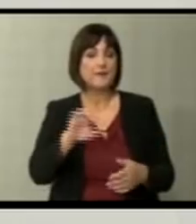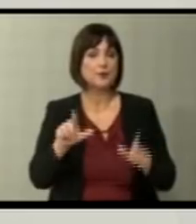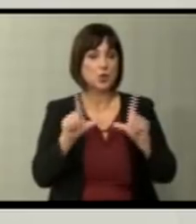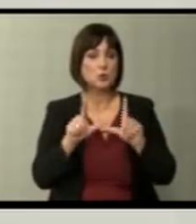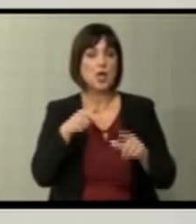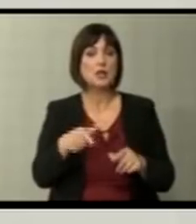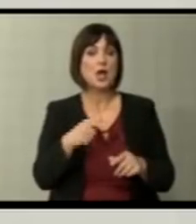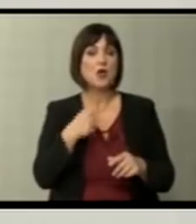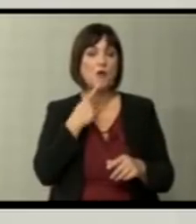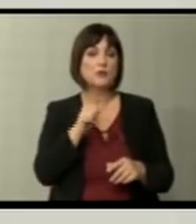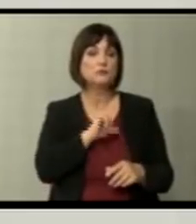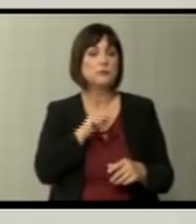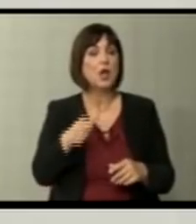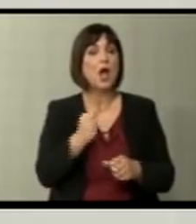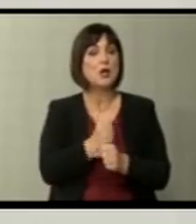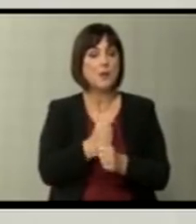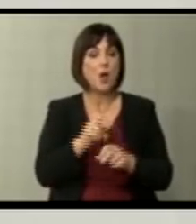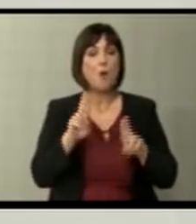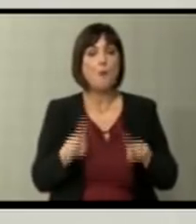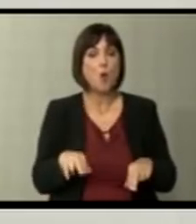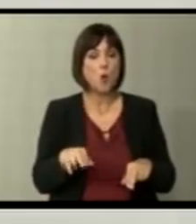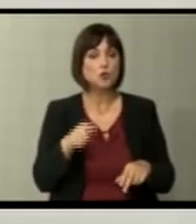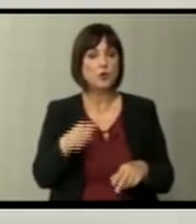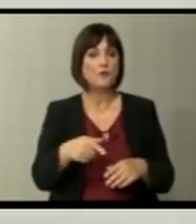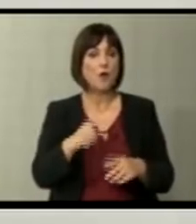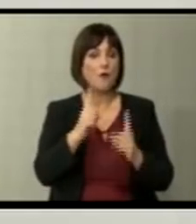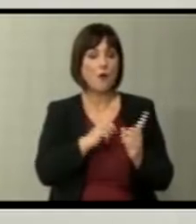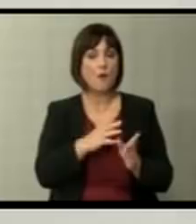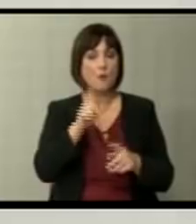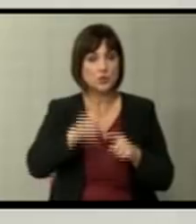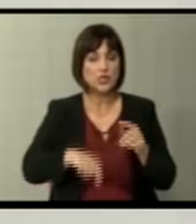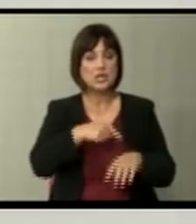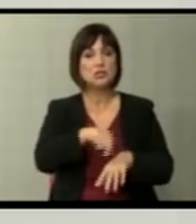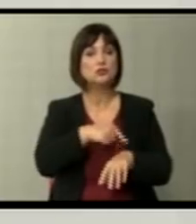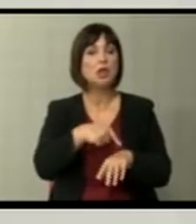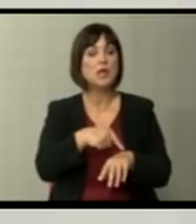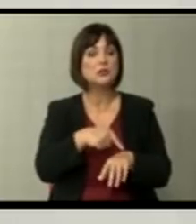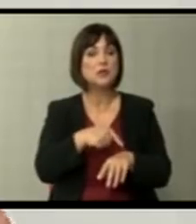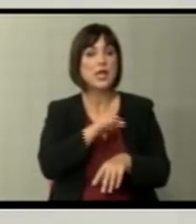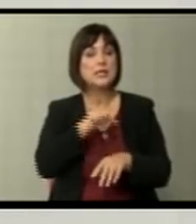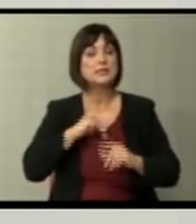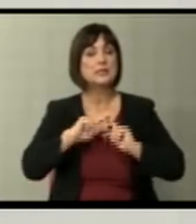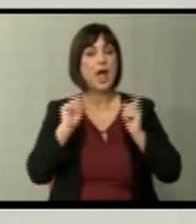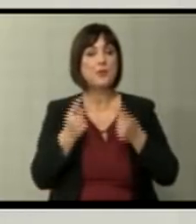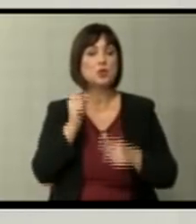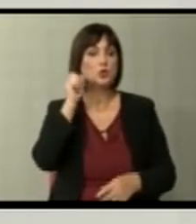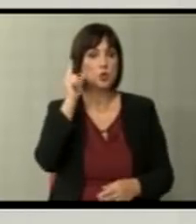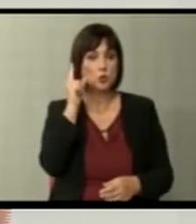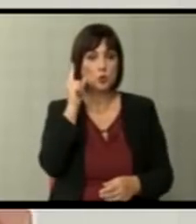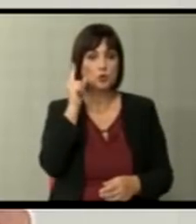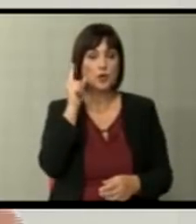како се уште атактивен процес, може би во последните часови на самитето да се случи